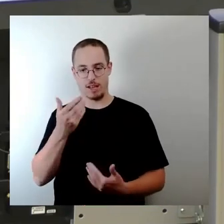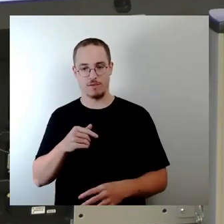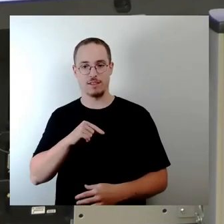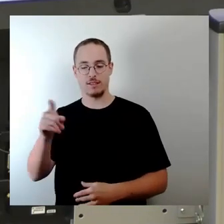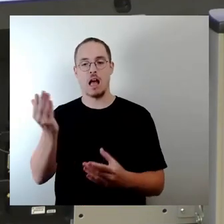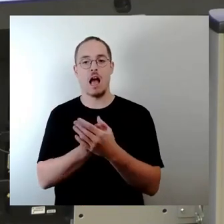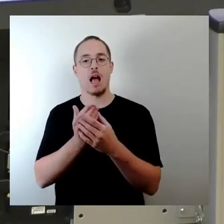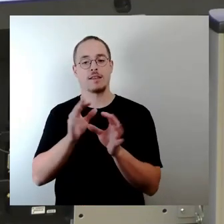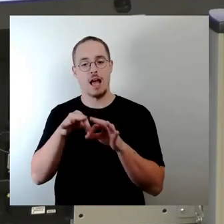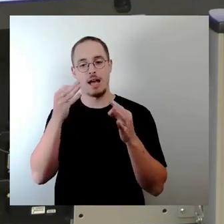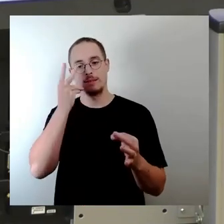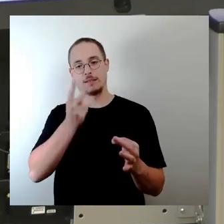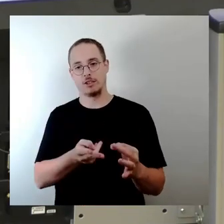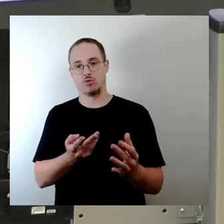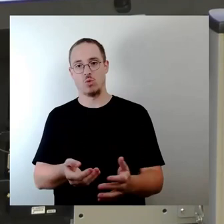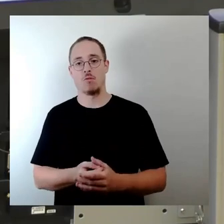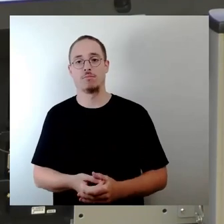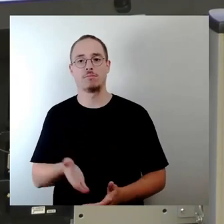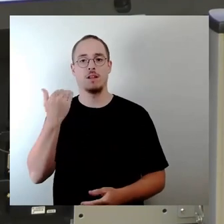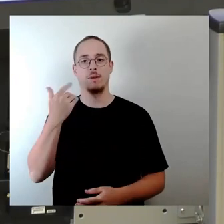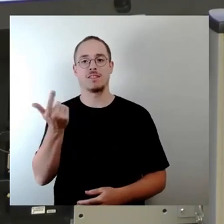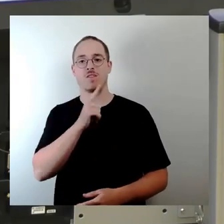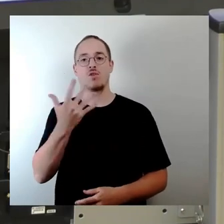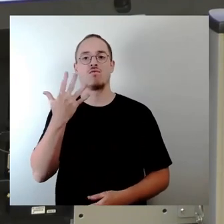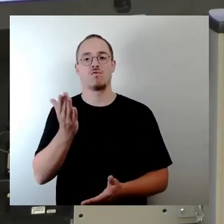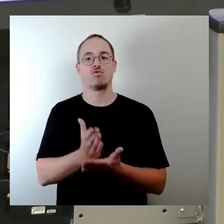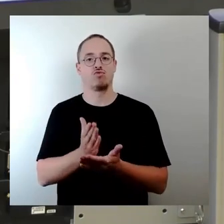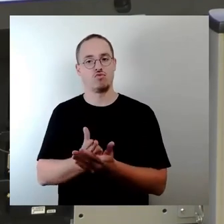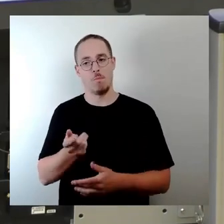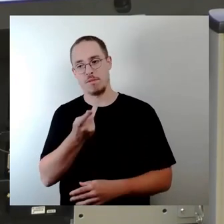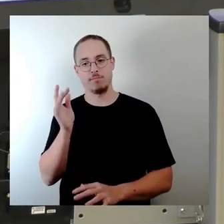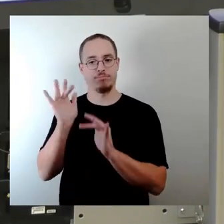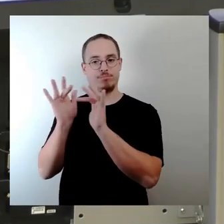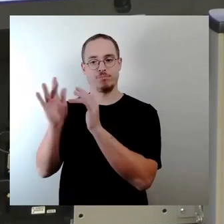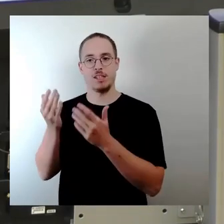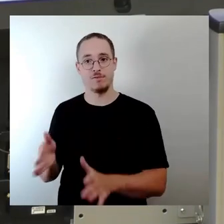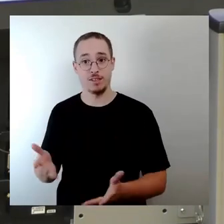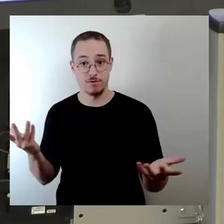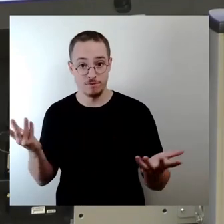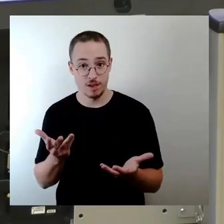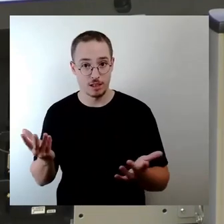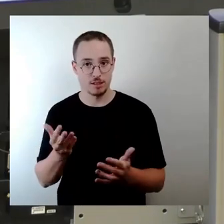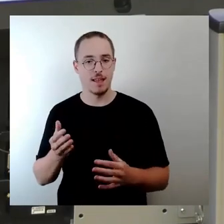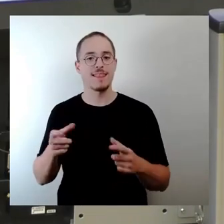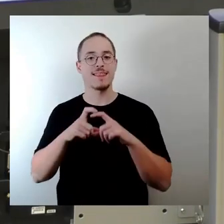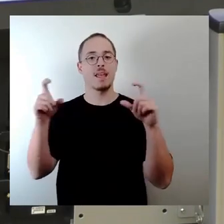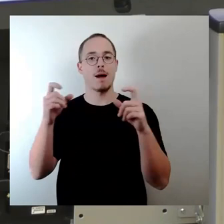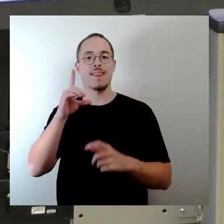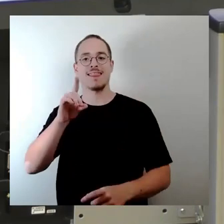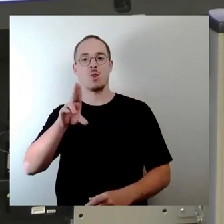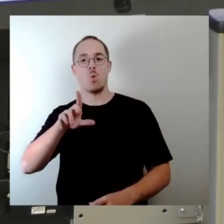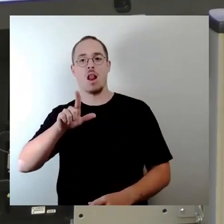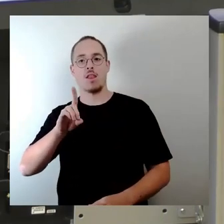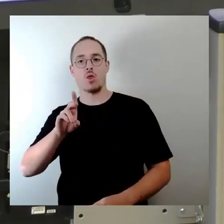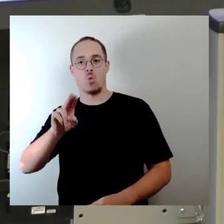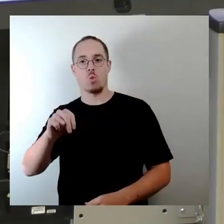2005 wurden bereits einige Dinge kritisiert. Aber stand auch überall drin beim Thema Duldung, es besteht keine Gefahr